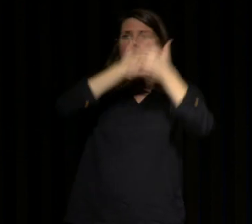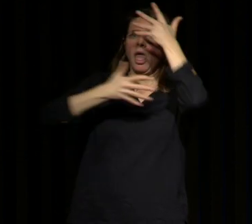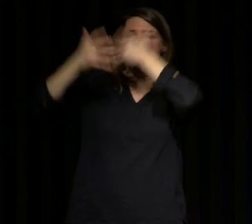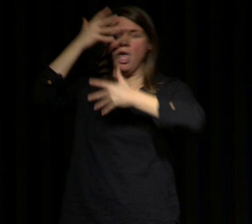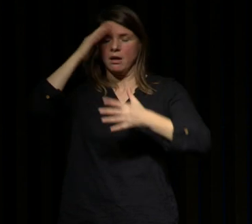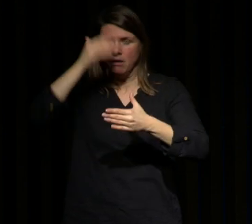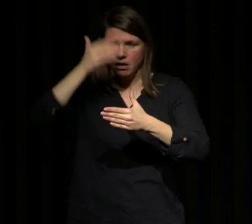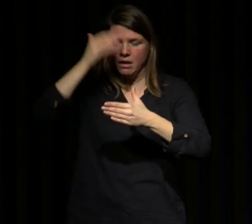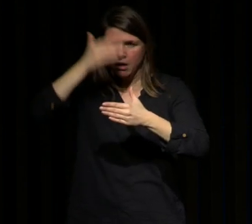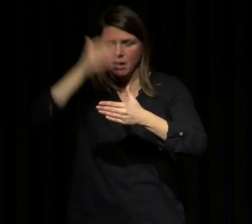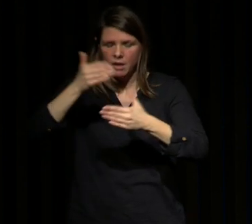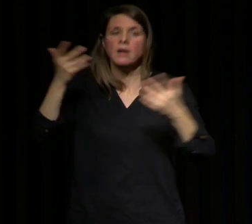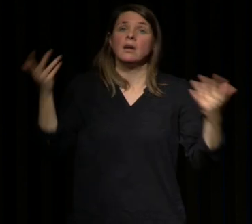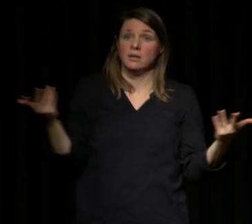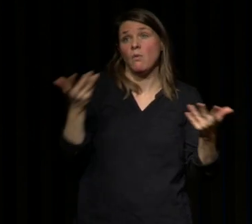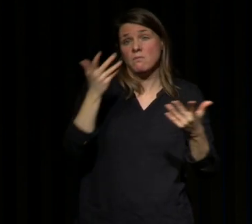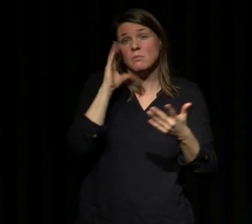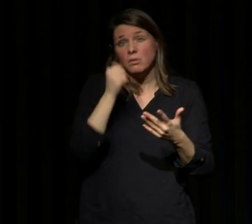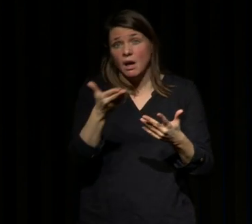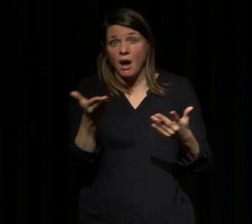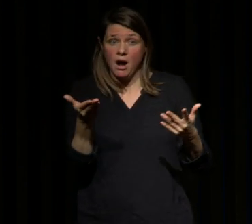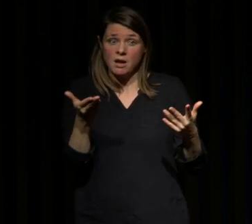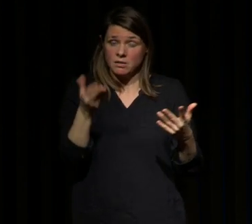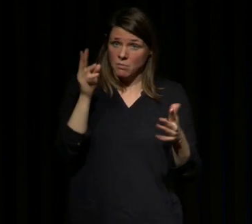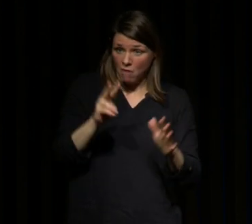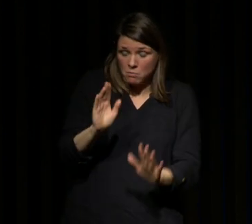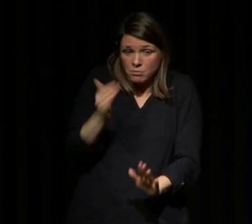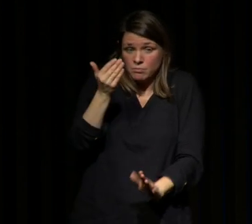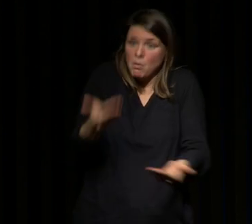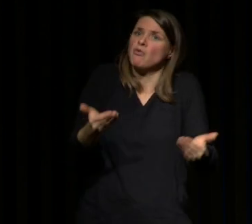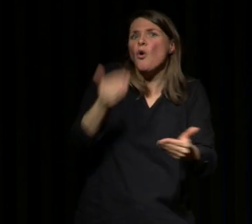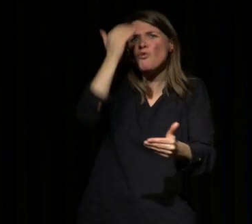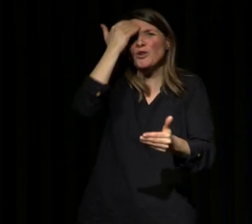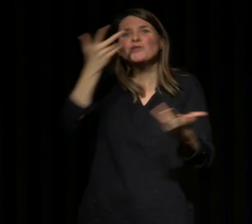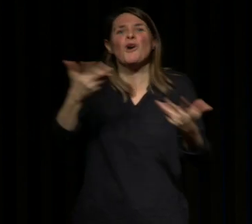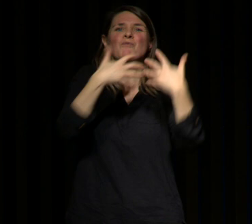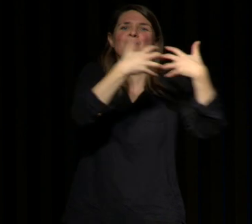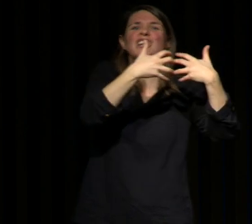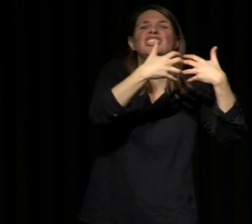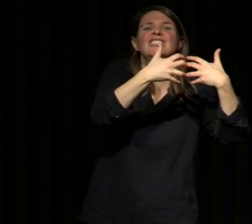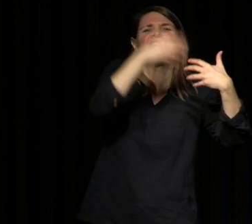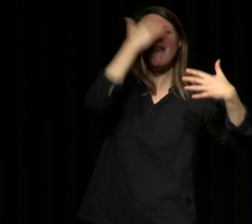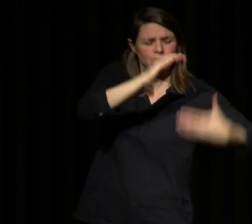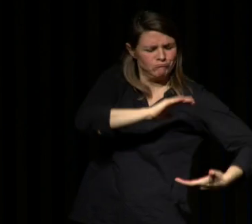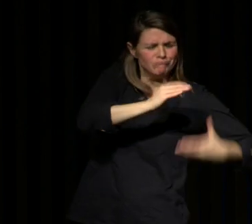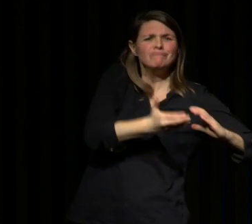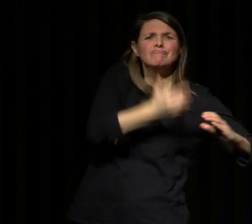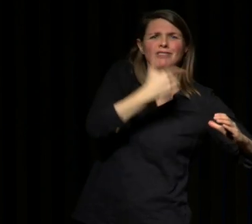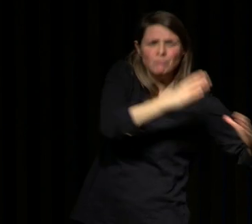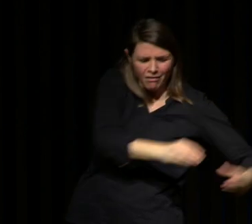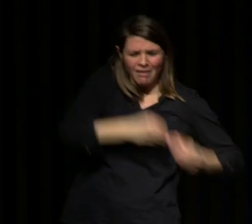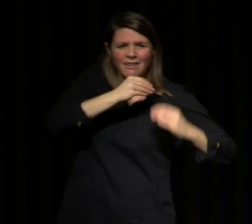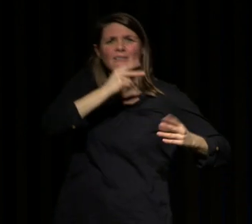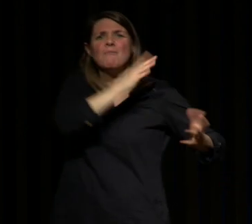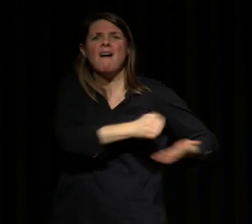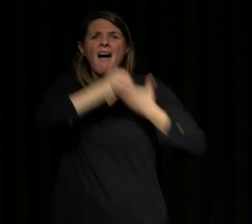physiopathologique il est très connu maintenant on le traite avec des machines pour aider à respirer il faut l'identifier parce